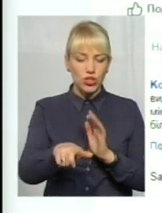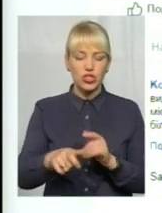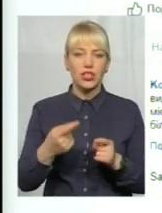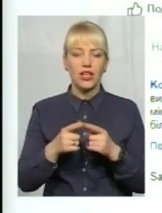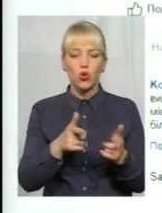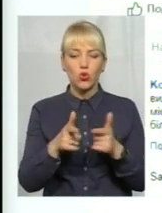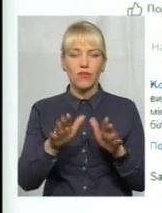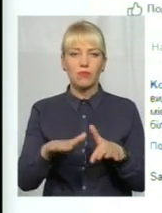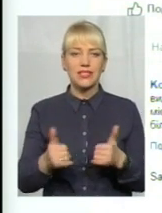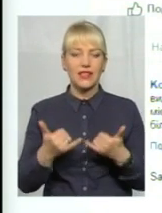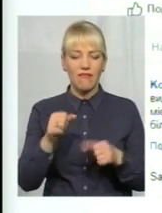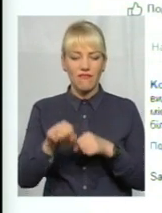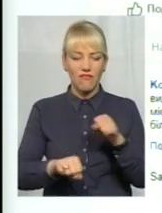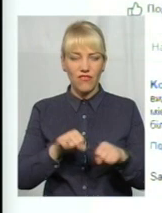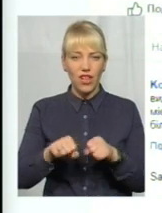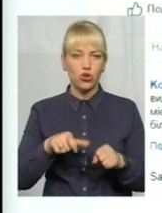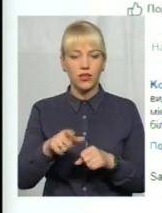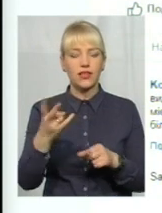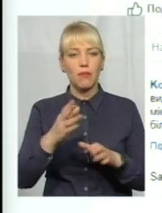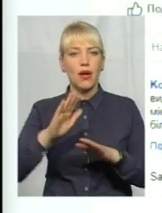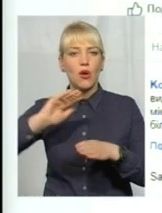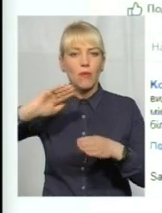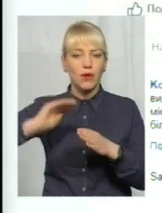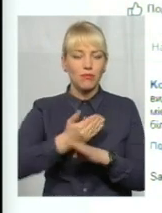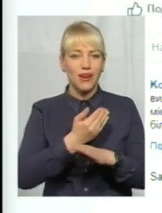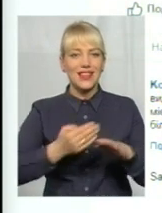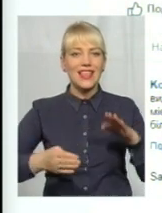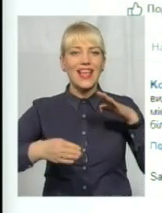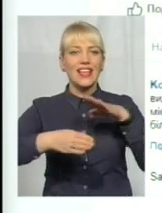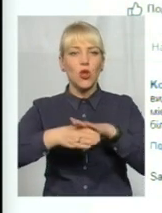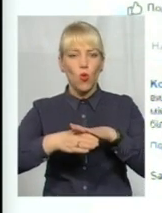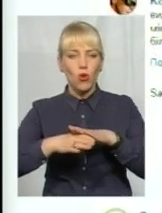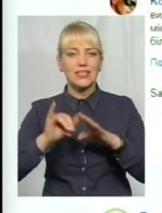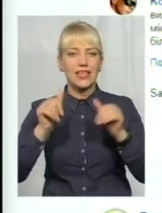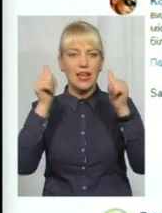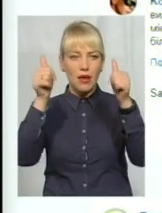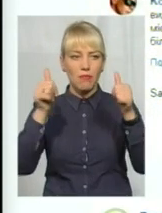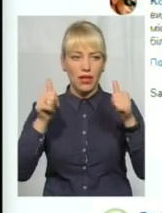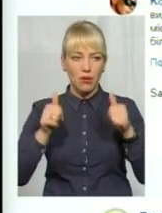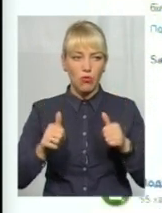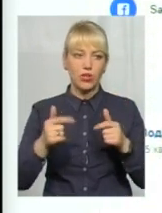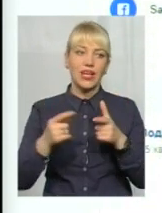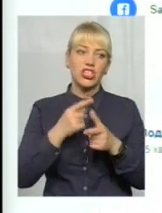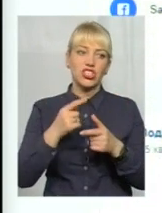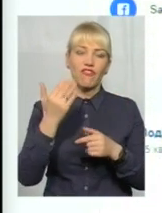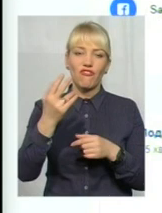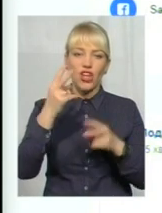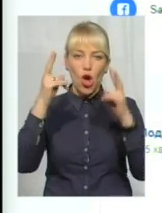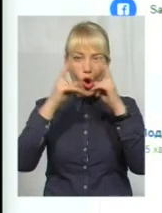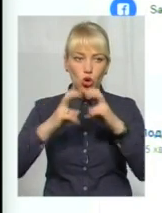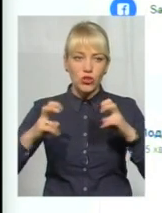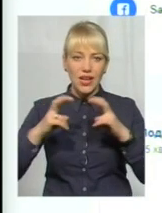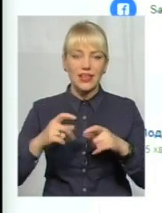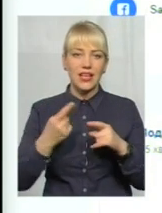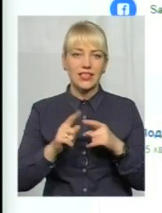велодоріжки. Тільки треба забрати кіоски та білборди на ній. Чи розглядаєте ви такий варіант? Ну, велодоріжка саме там